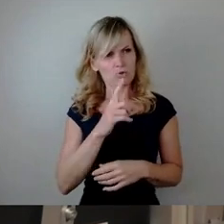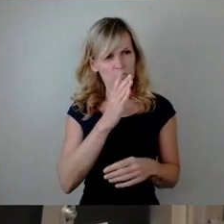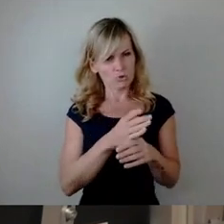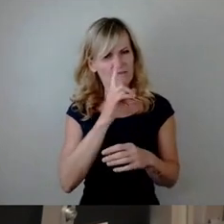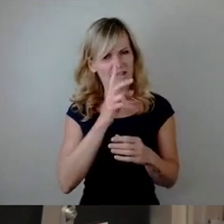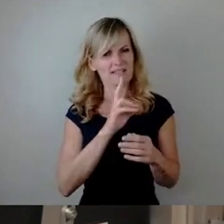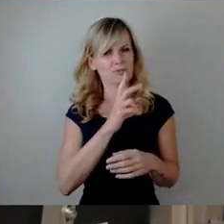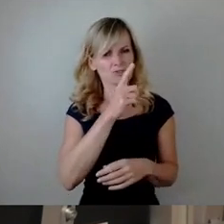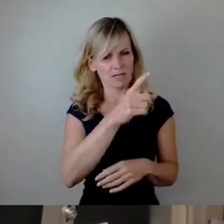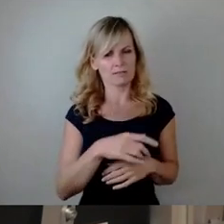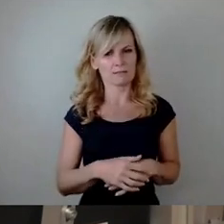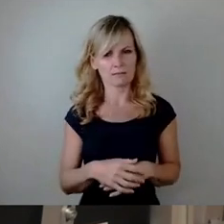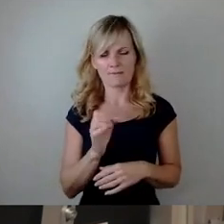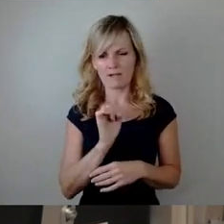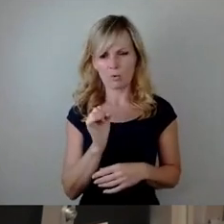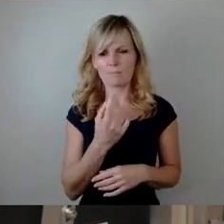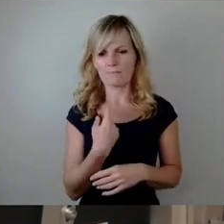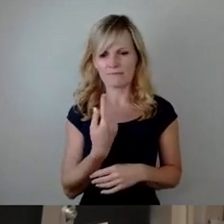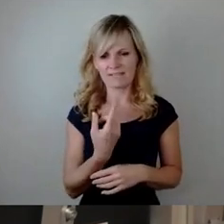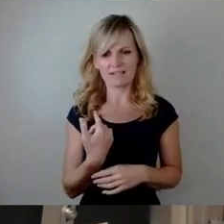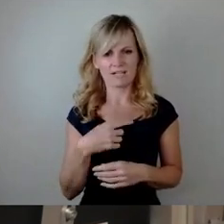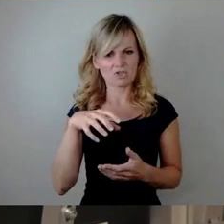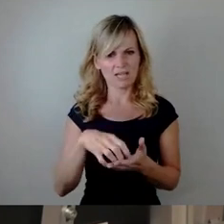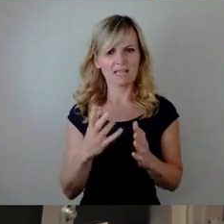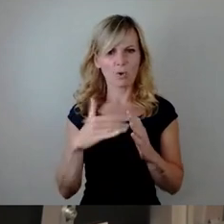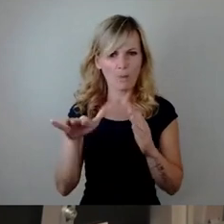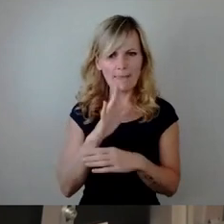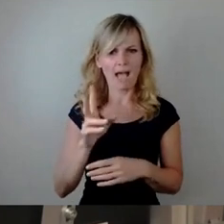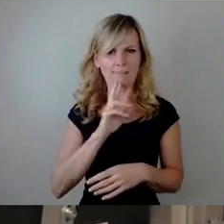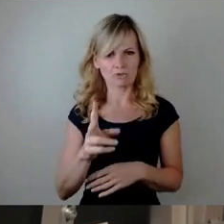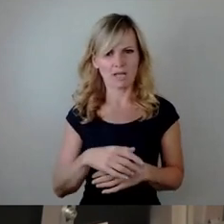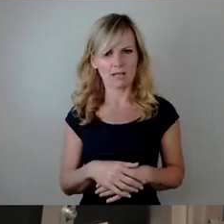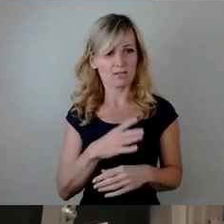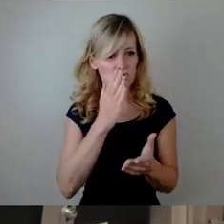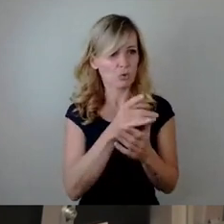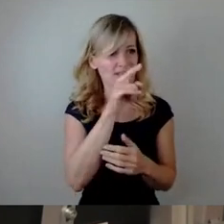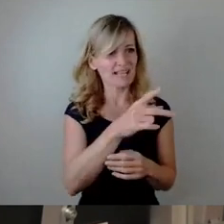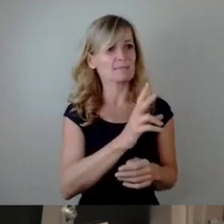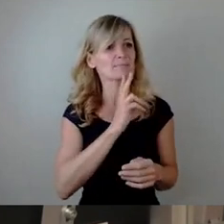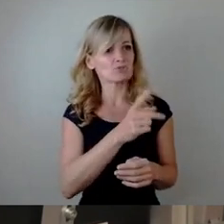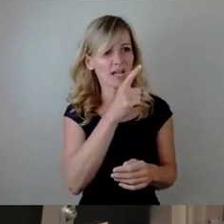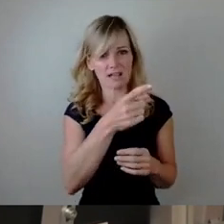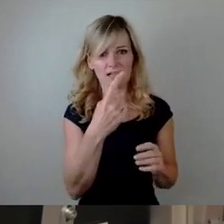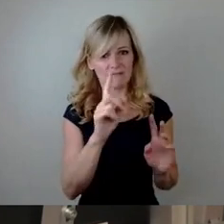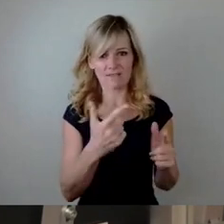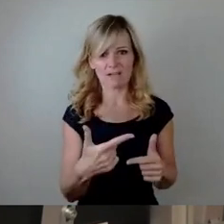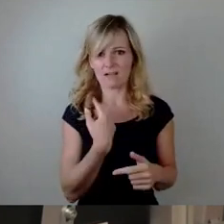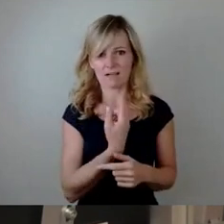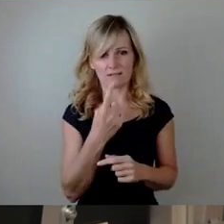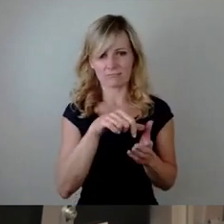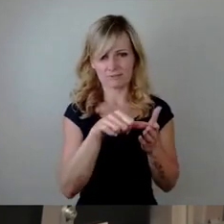kaum finanzieren, warum bestellen wir denn dann als Stadt noch viel mehr? Das ist doch die Frage, die man sich am Ende stellen muss, an dieser Stelle.